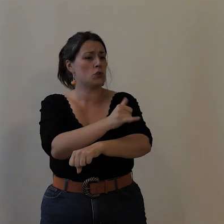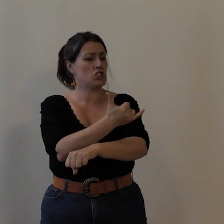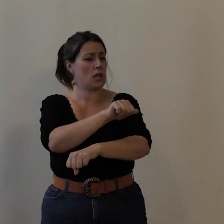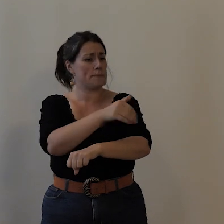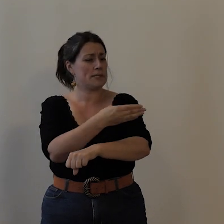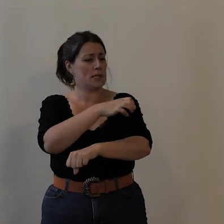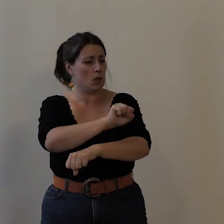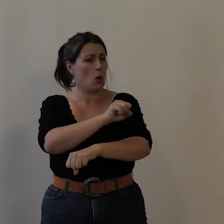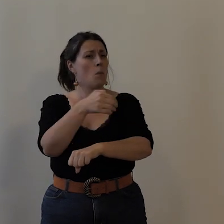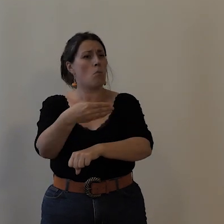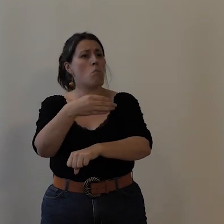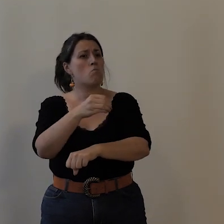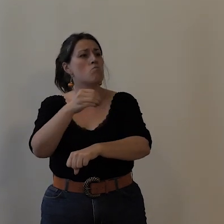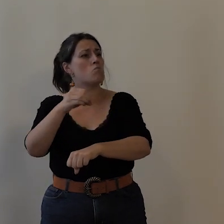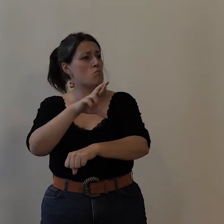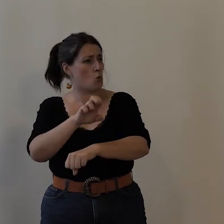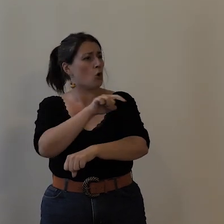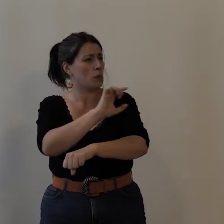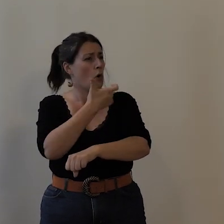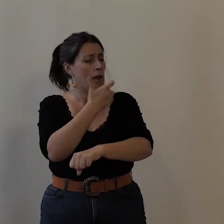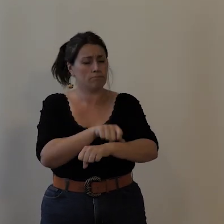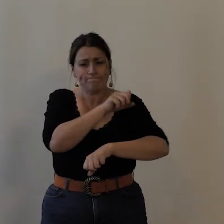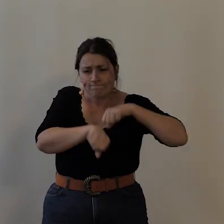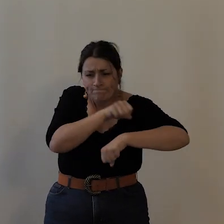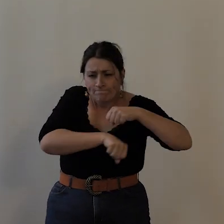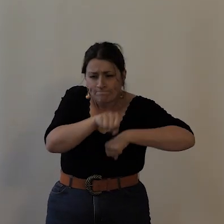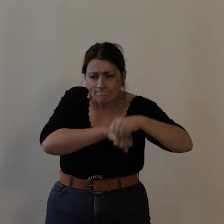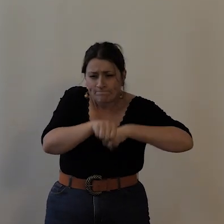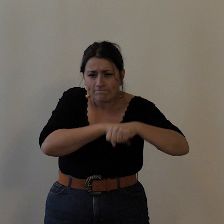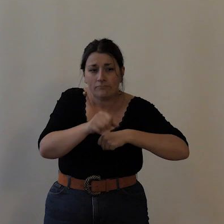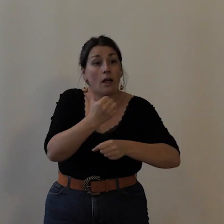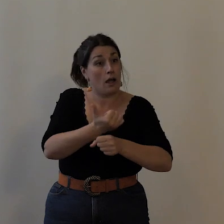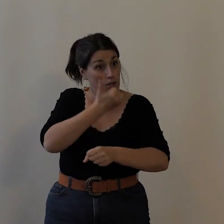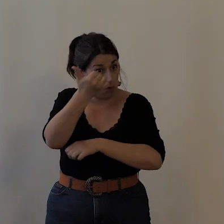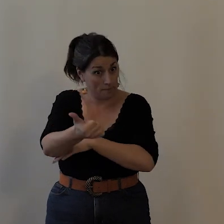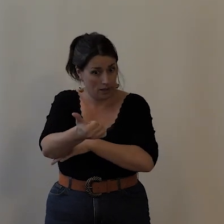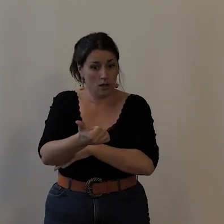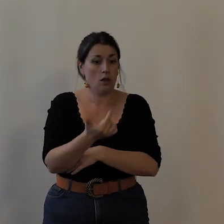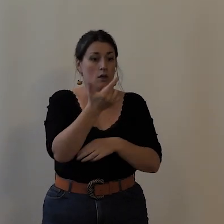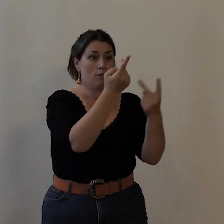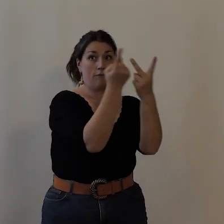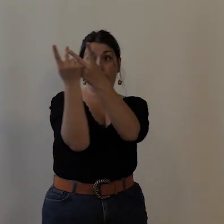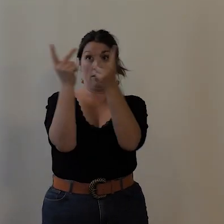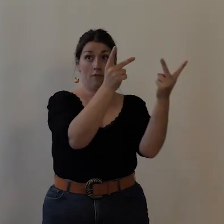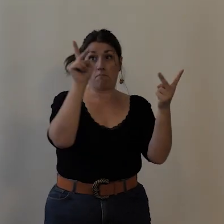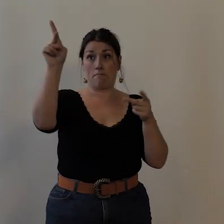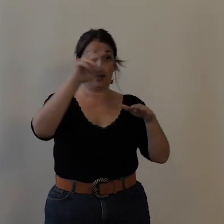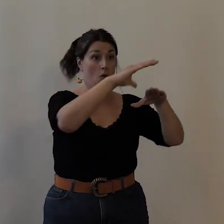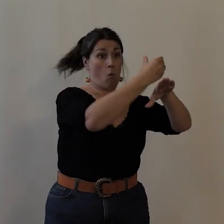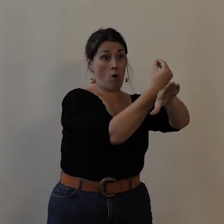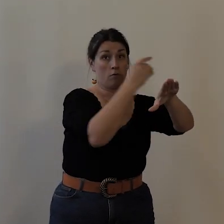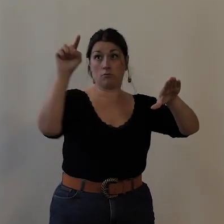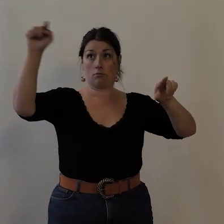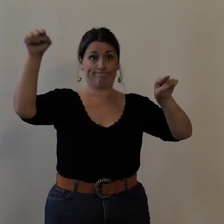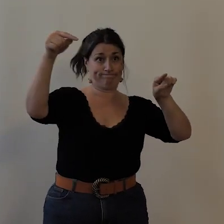après, ce même sportif va gagner la course qui va relier deux villes, Paris et Rouen, qui